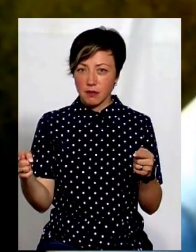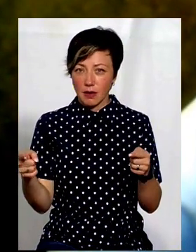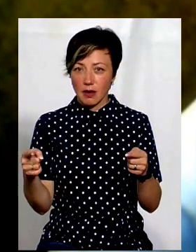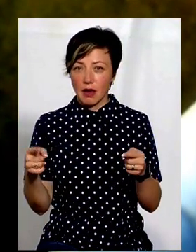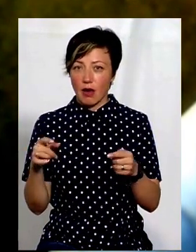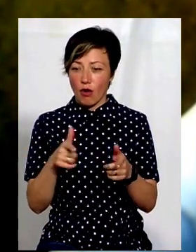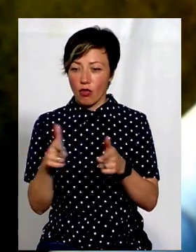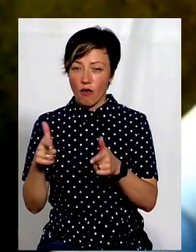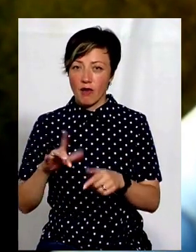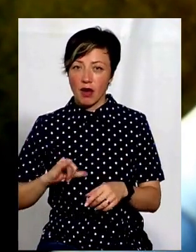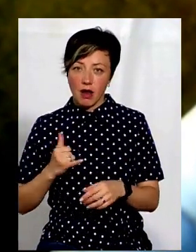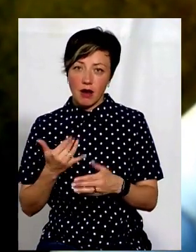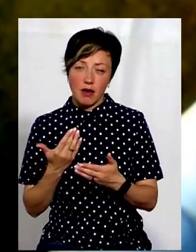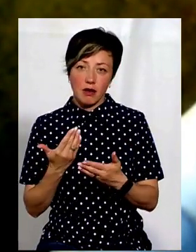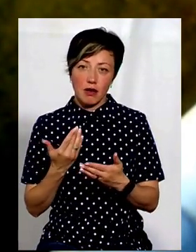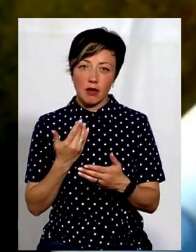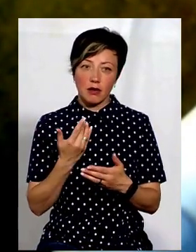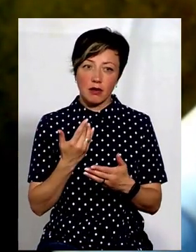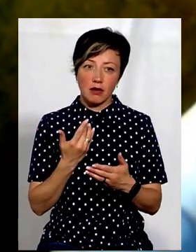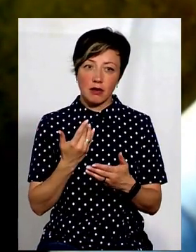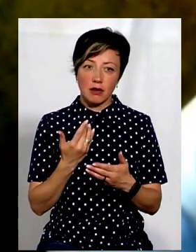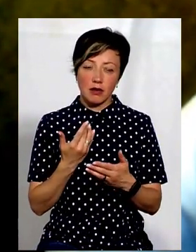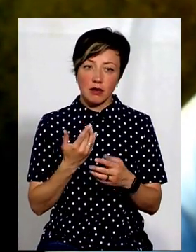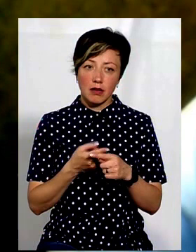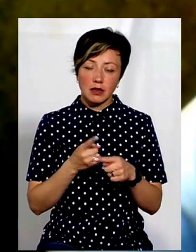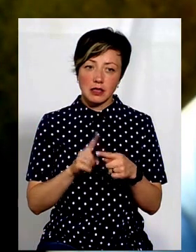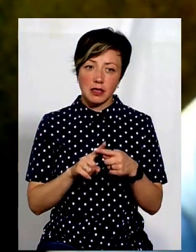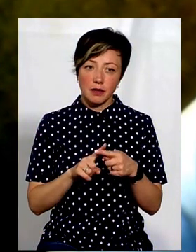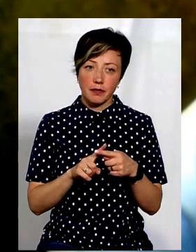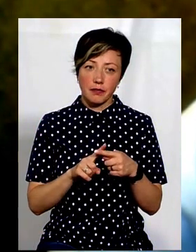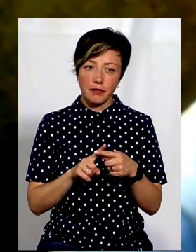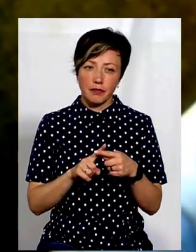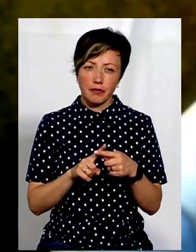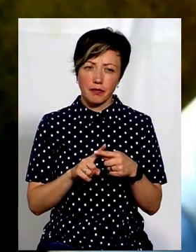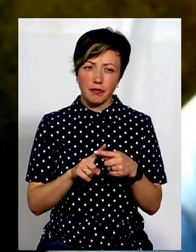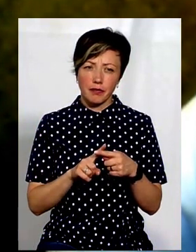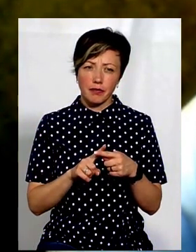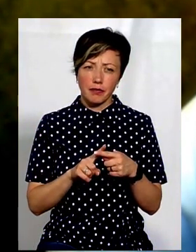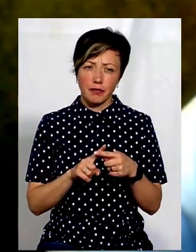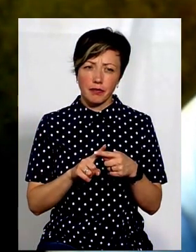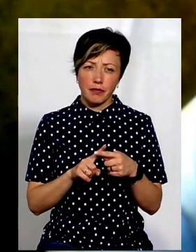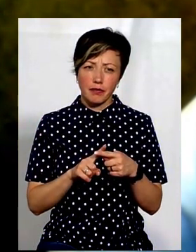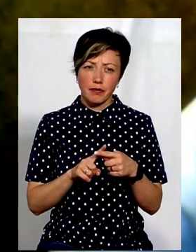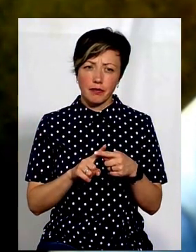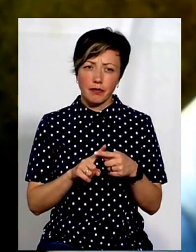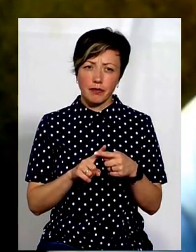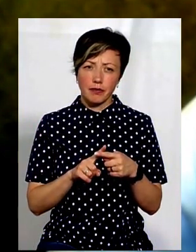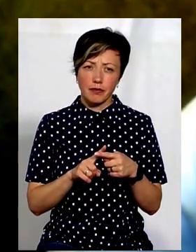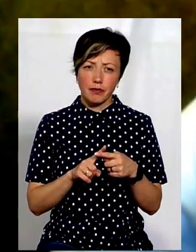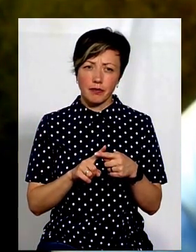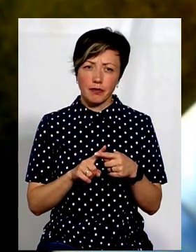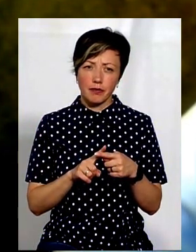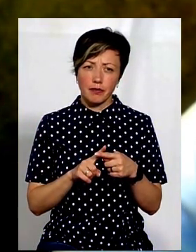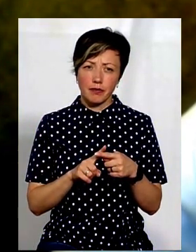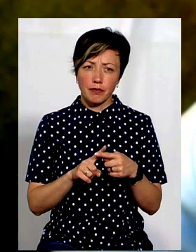Проходить одна-дві доби він відкладає ікру. Далі вже в